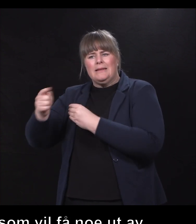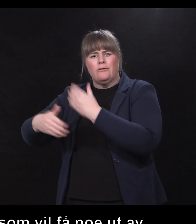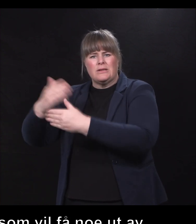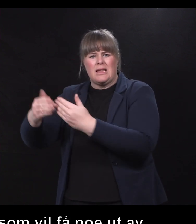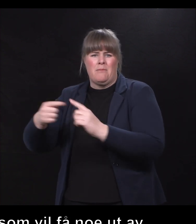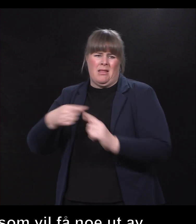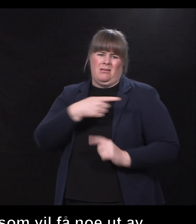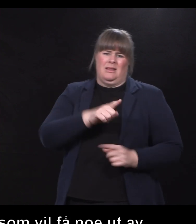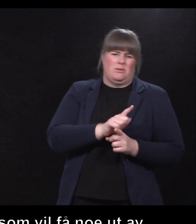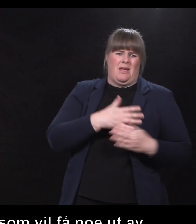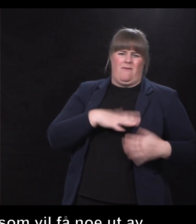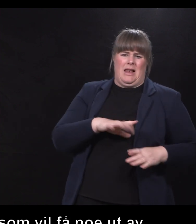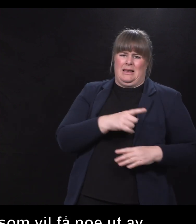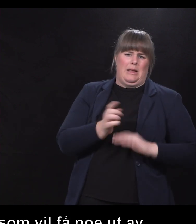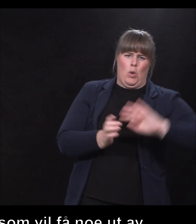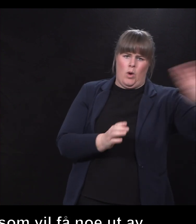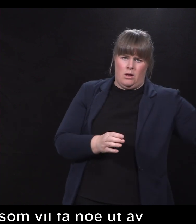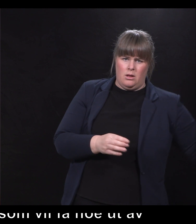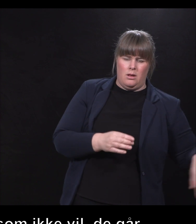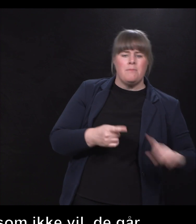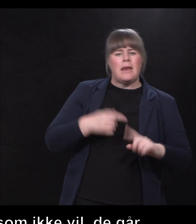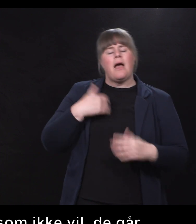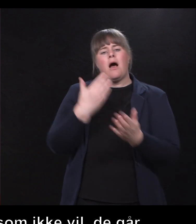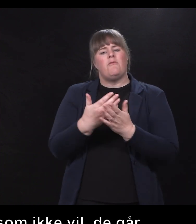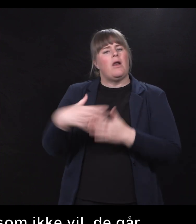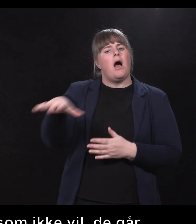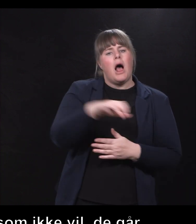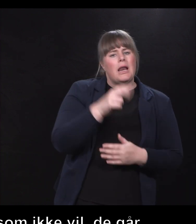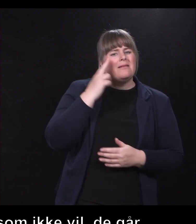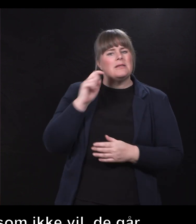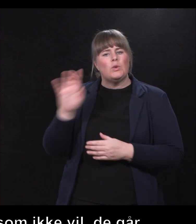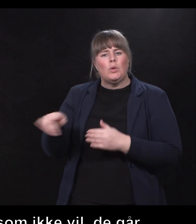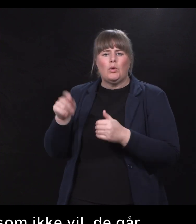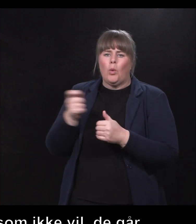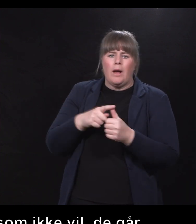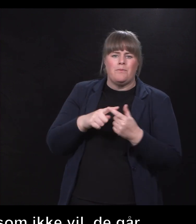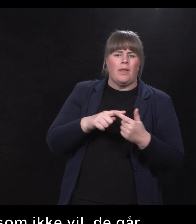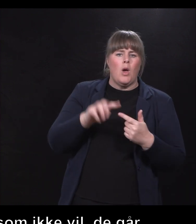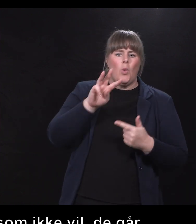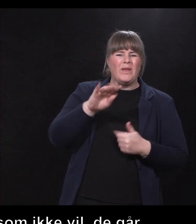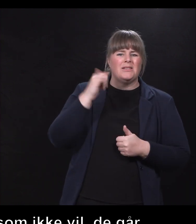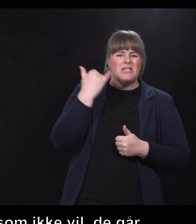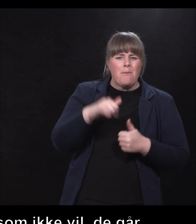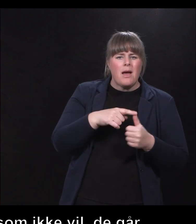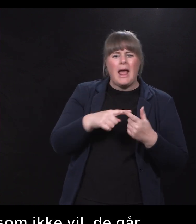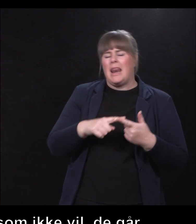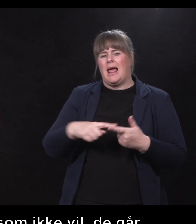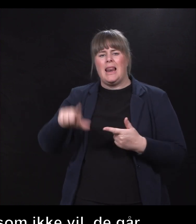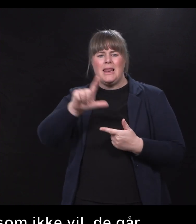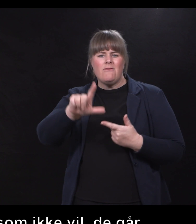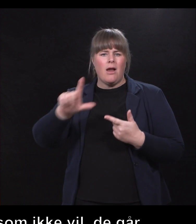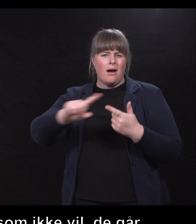anbefaler alle til å teste ut noe i hvert fall, om det er Windjammer eller om det er LIV-laga, så føler jeg ungdommene,